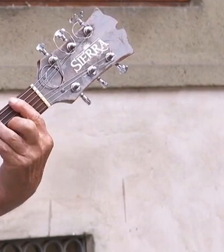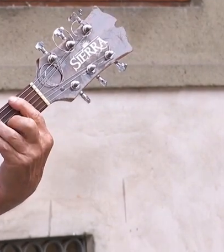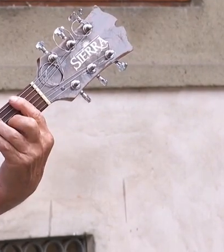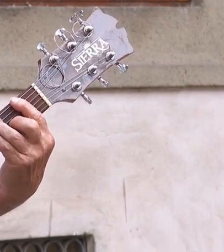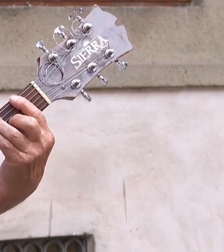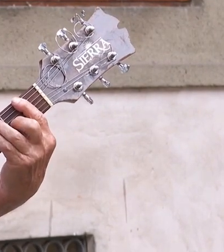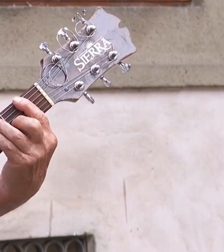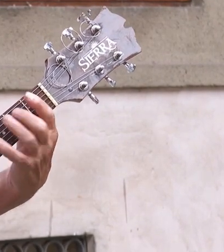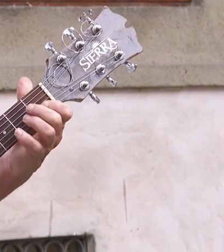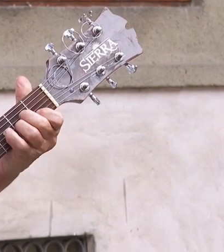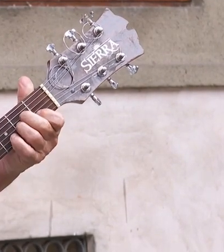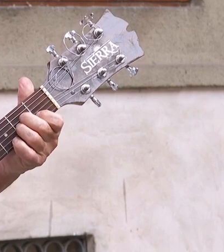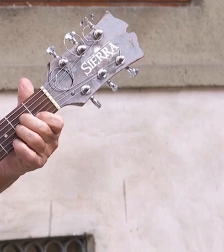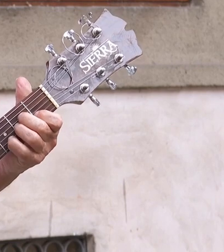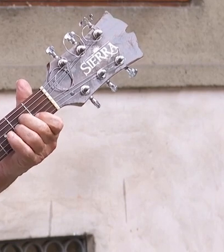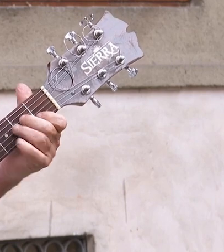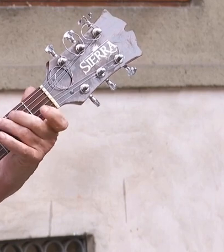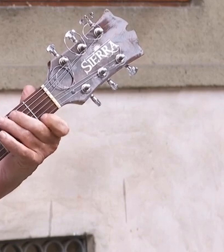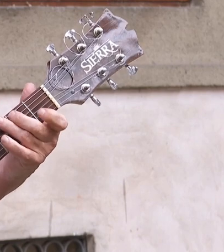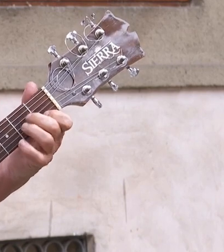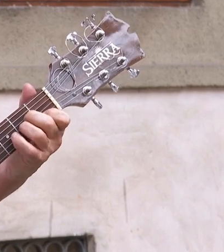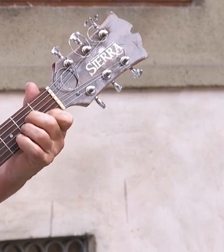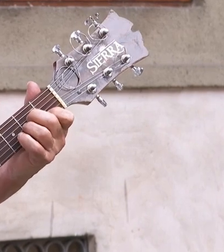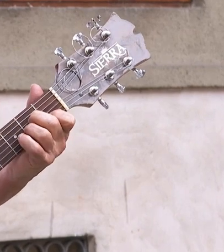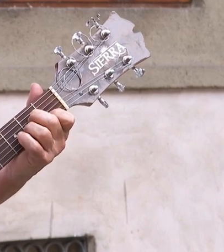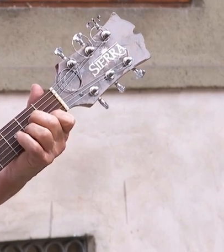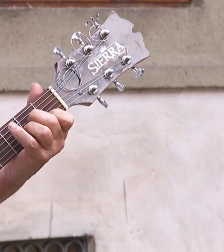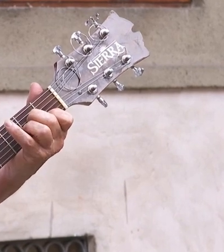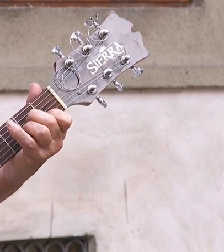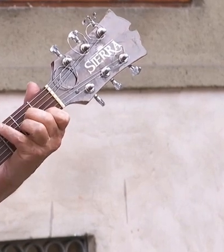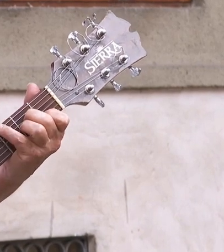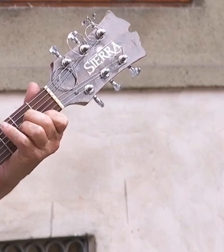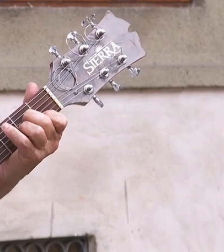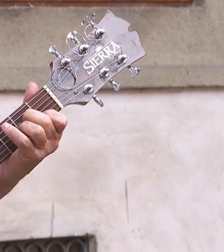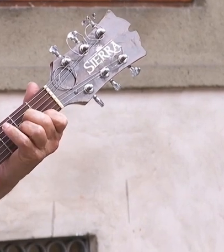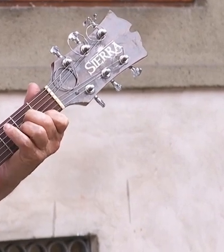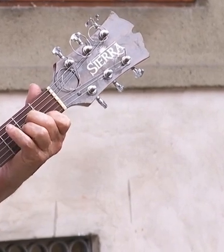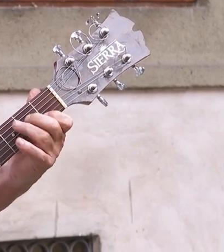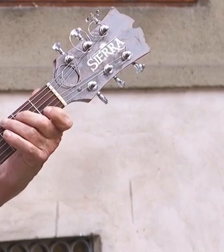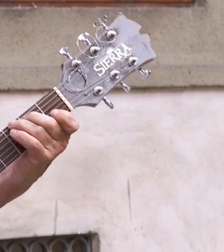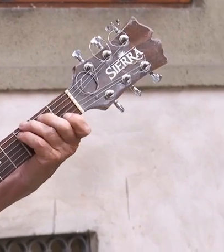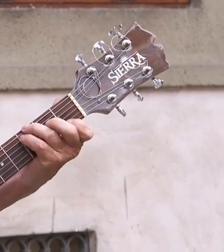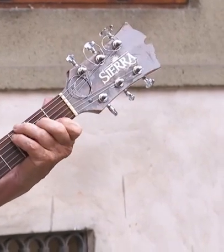Plná stop po kůlkách potíčků a poplískaných lmítek.